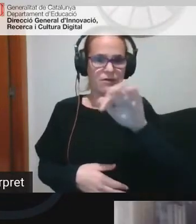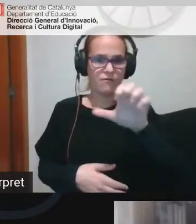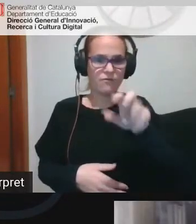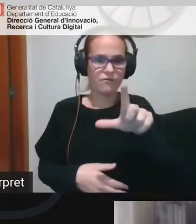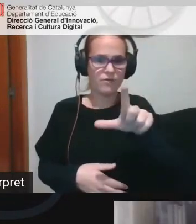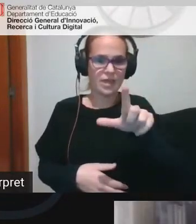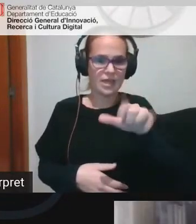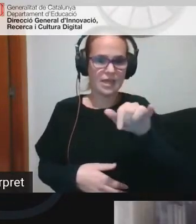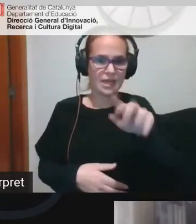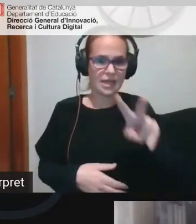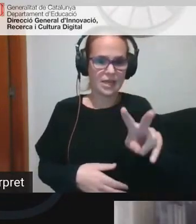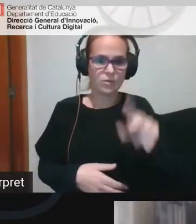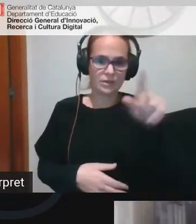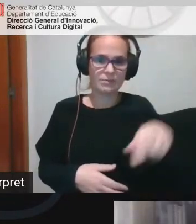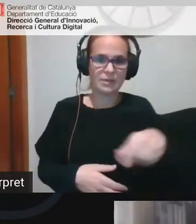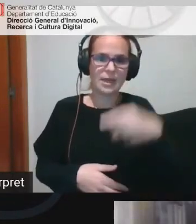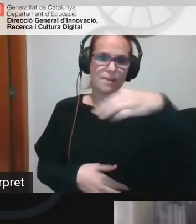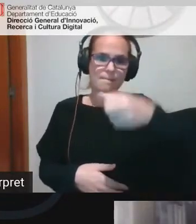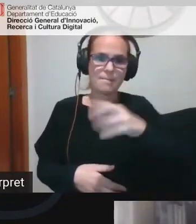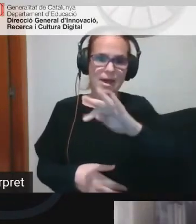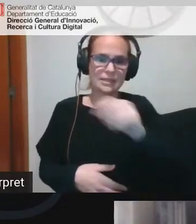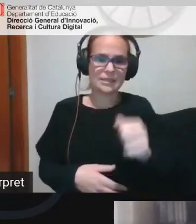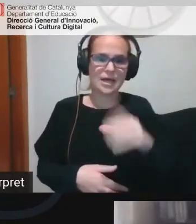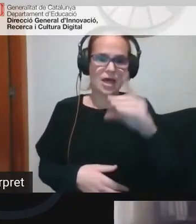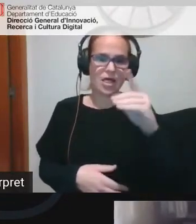Domínguez tècnics de l'àrea de cultura digital